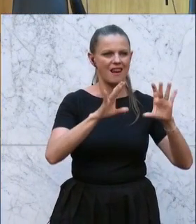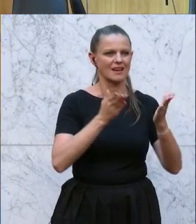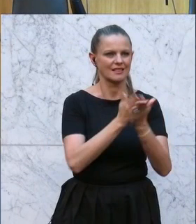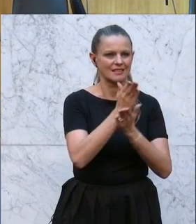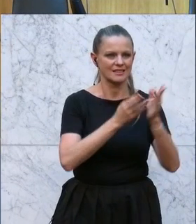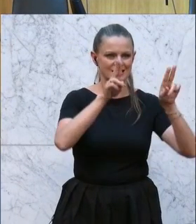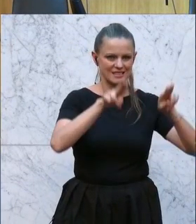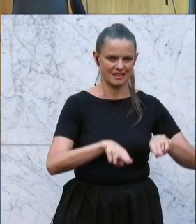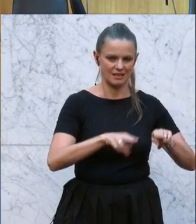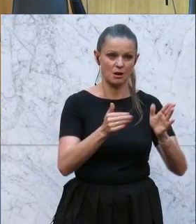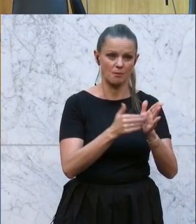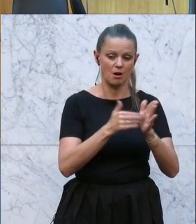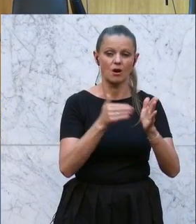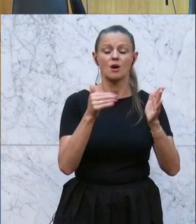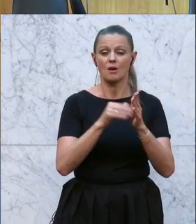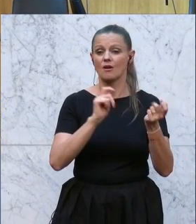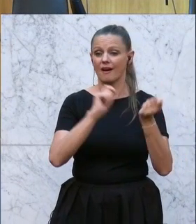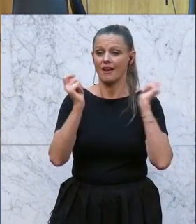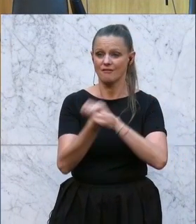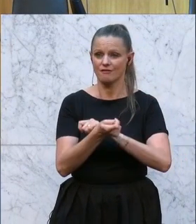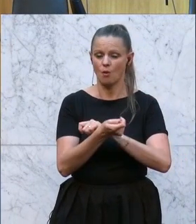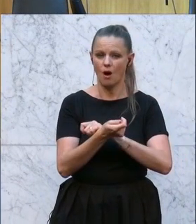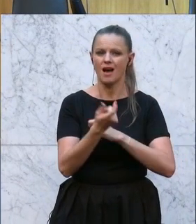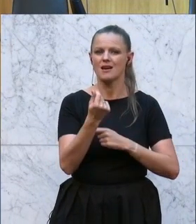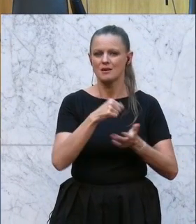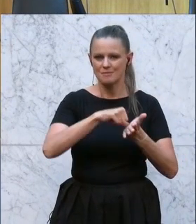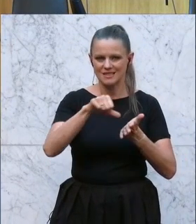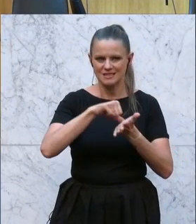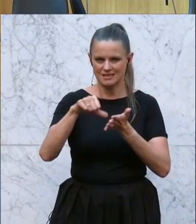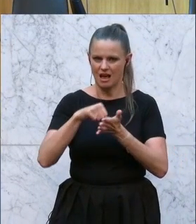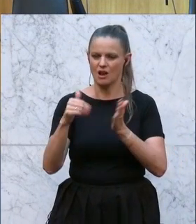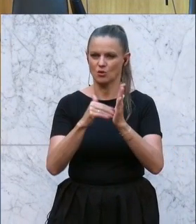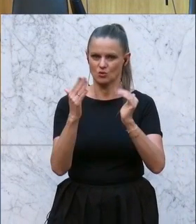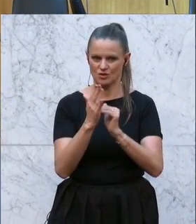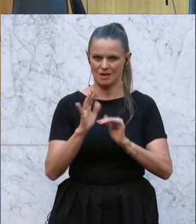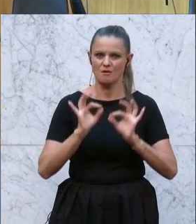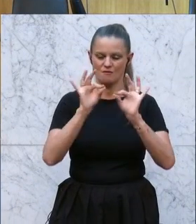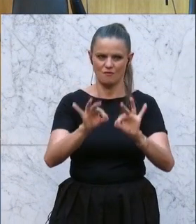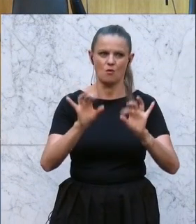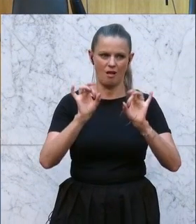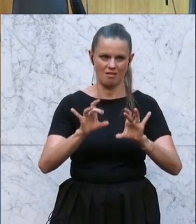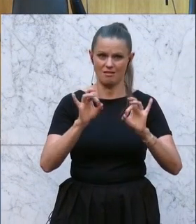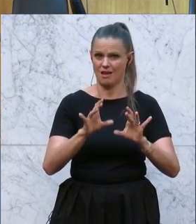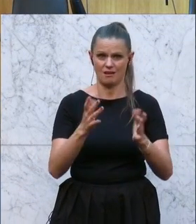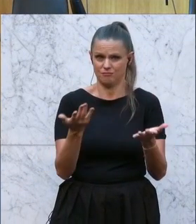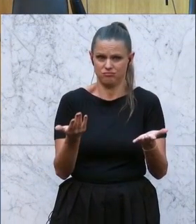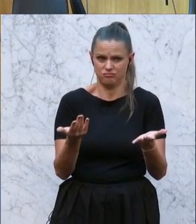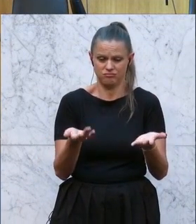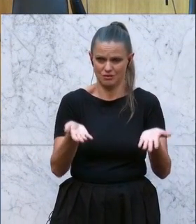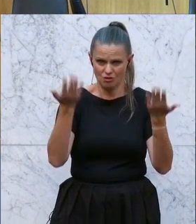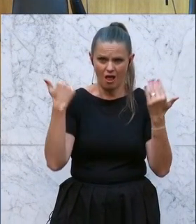überfällig. Es braucht eine Reform im Besoldungswesen und im Besoldungssystem der Lehrer, das ist längst überfällig. Es braucht eine